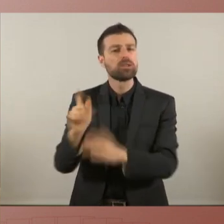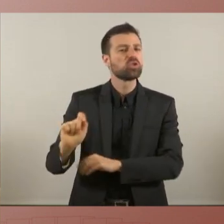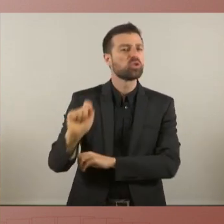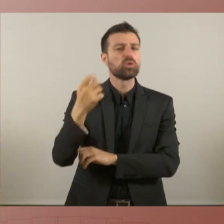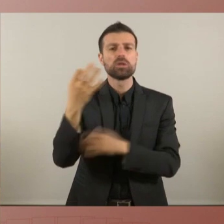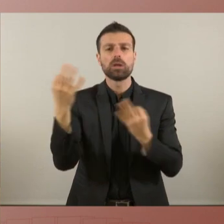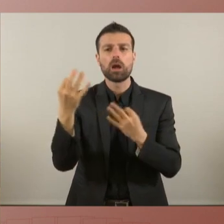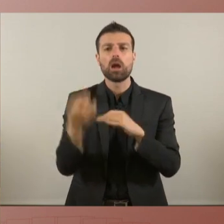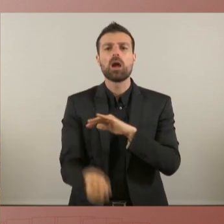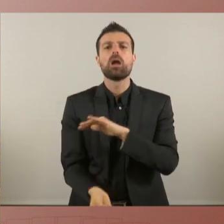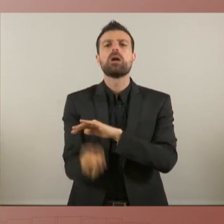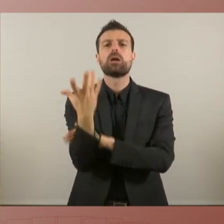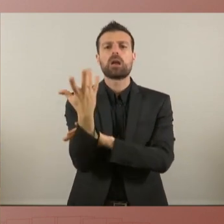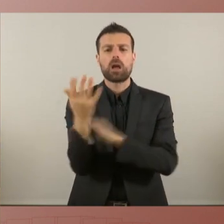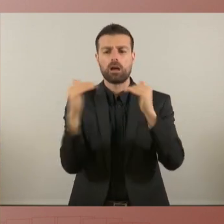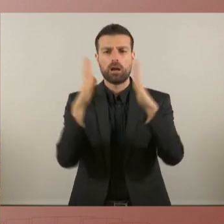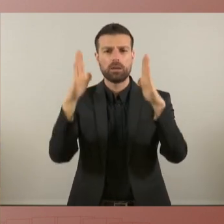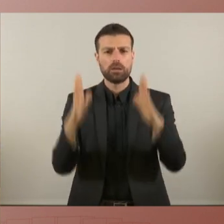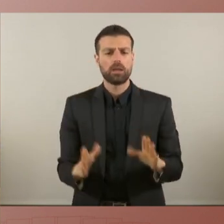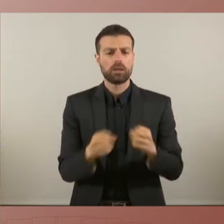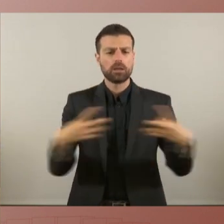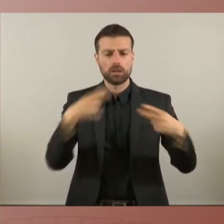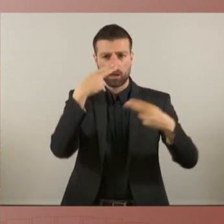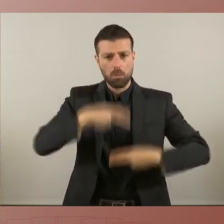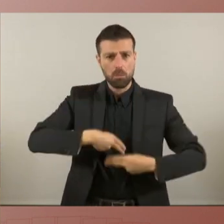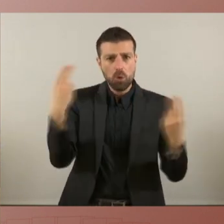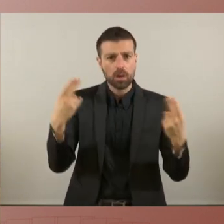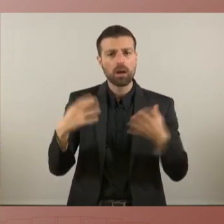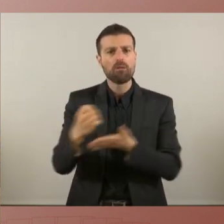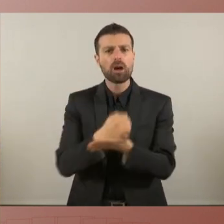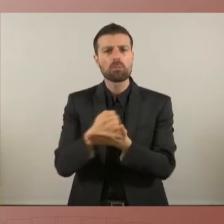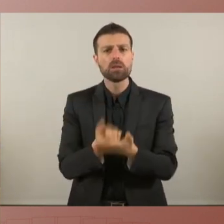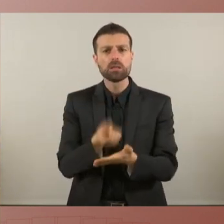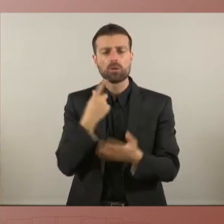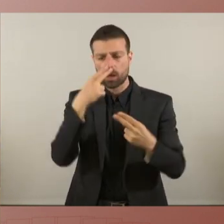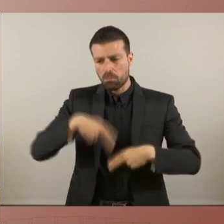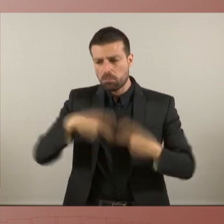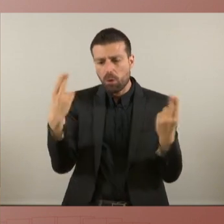energètica pública una farmacèutica pública i una banca pública